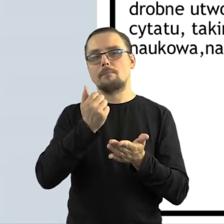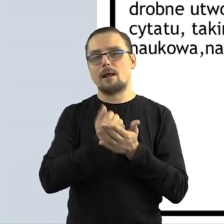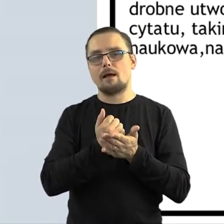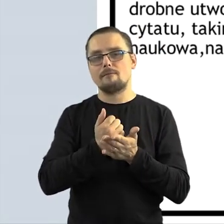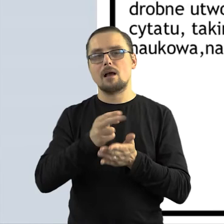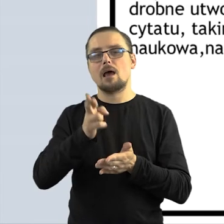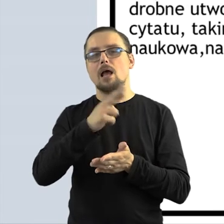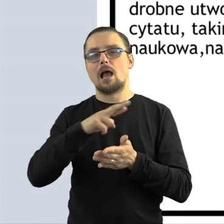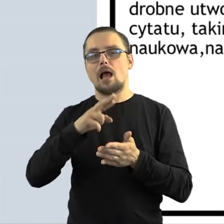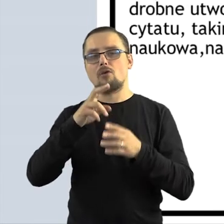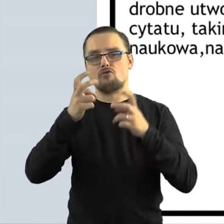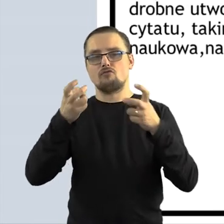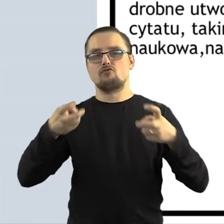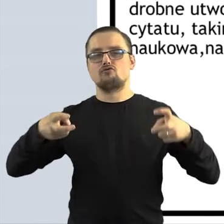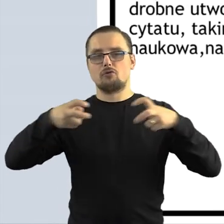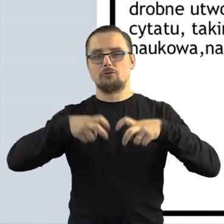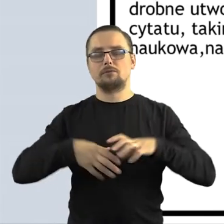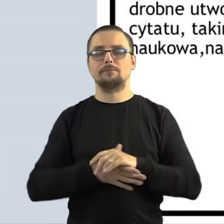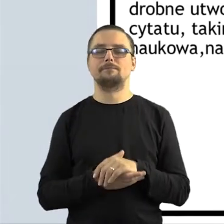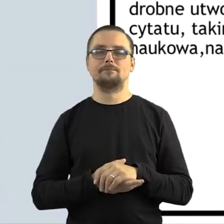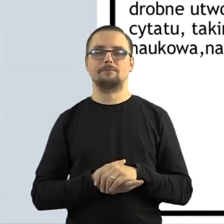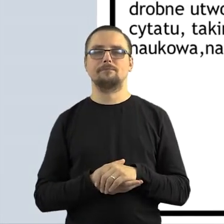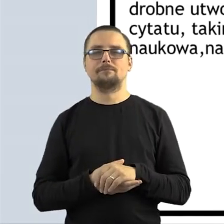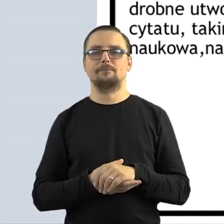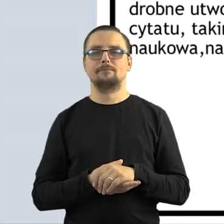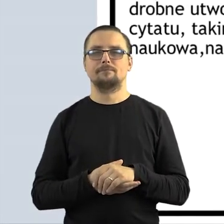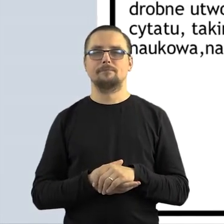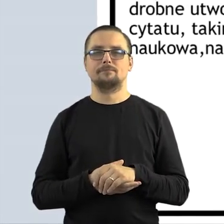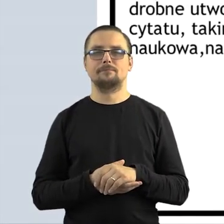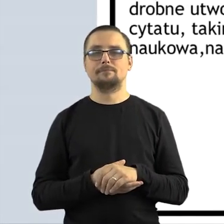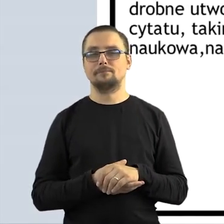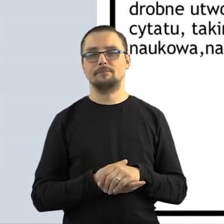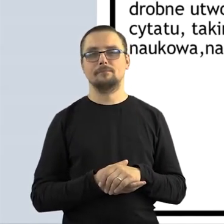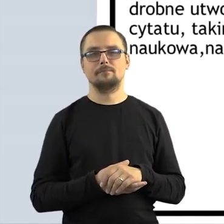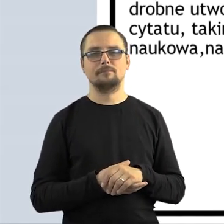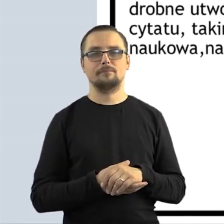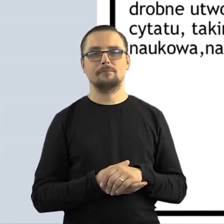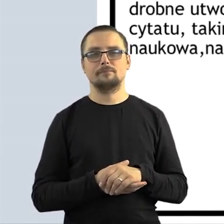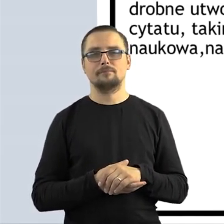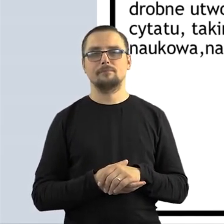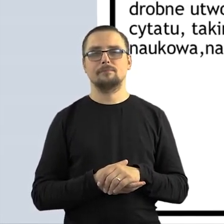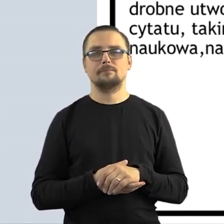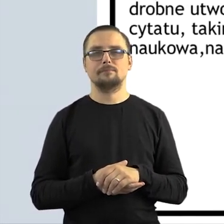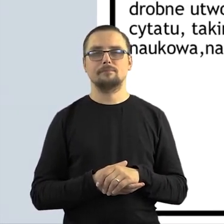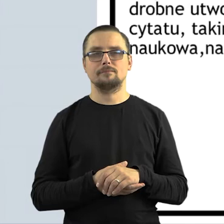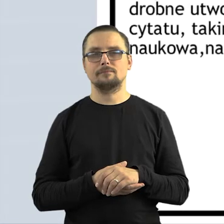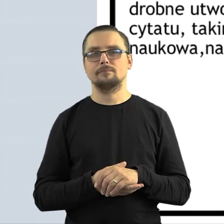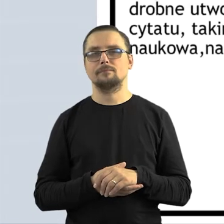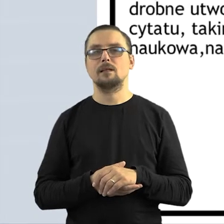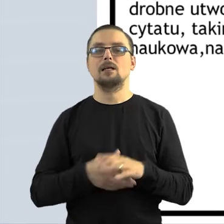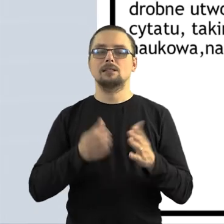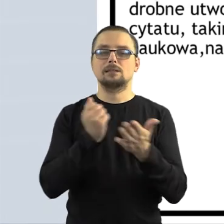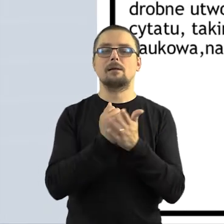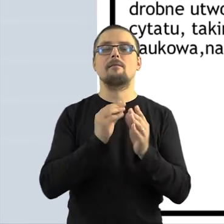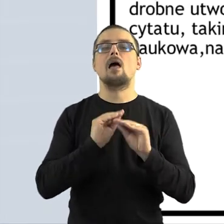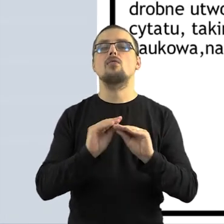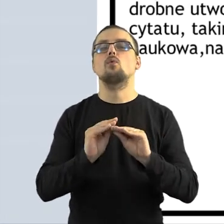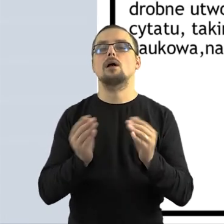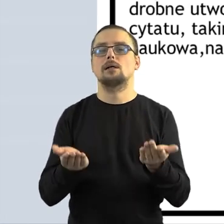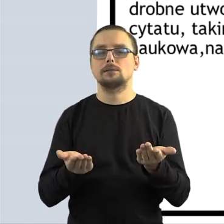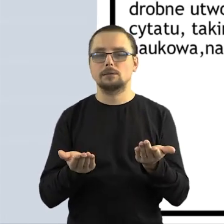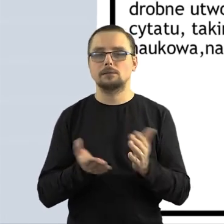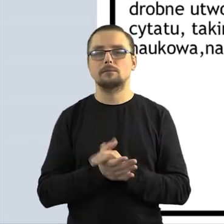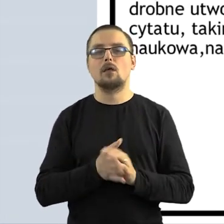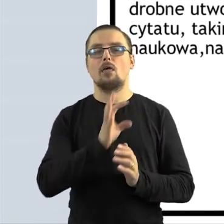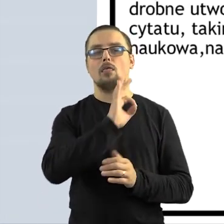znowu wracając do kwestii edukacji